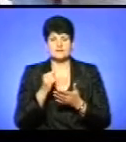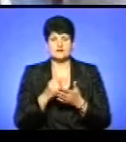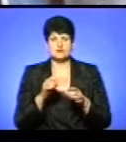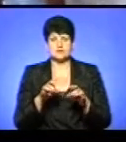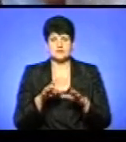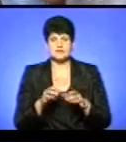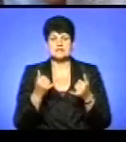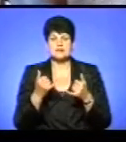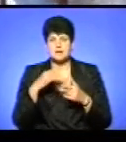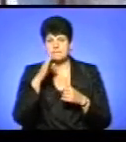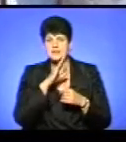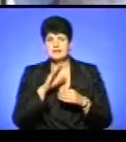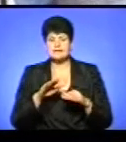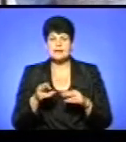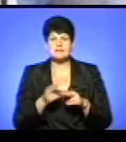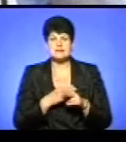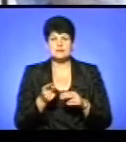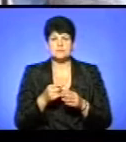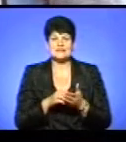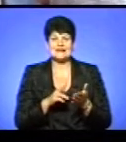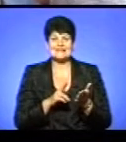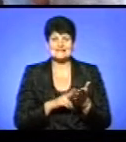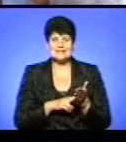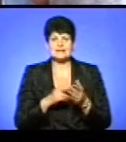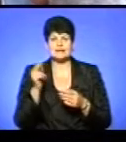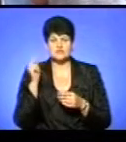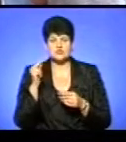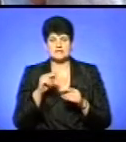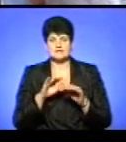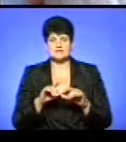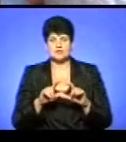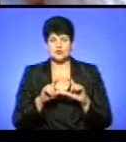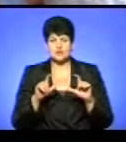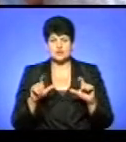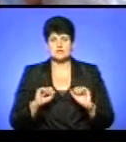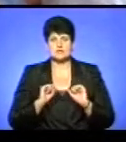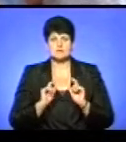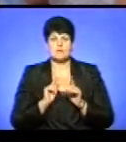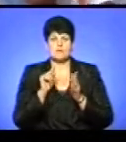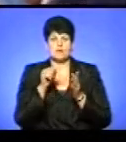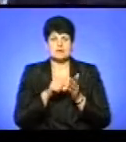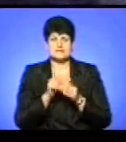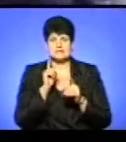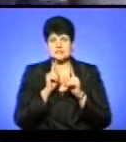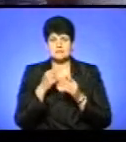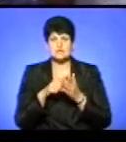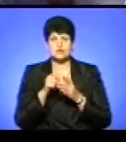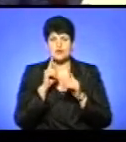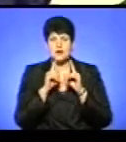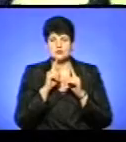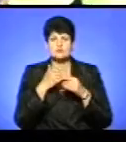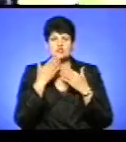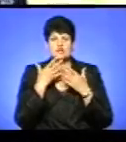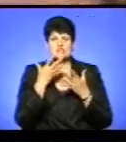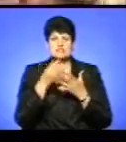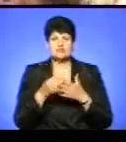Зараз батьки дітей без тернопільської реєстрації, які навчаються в місцевих садочках, намагаються потрапити на сесію міської ради, аби зачитати своє